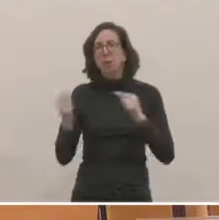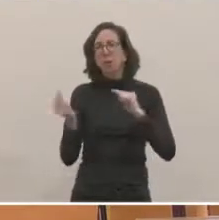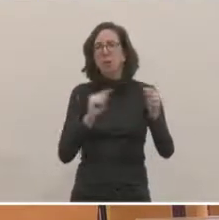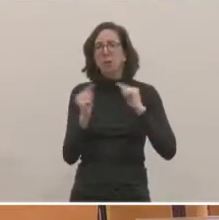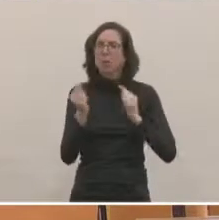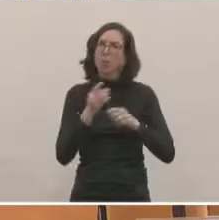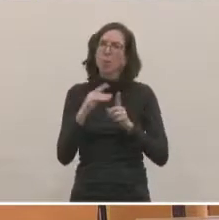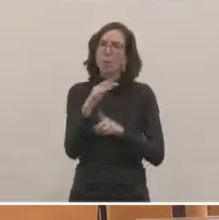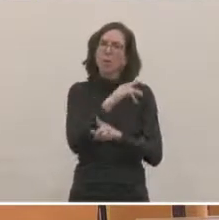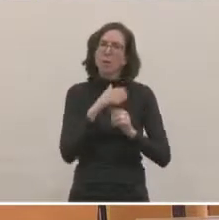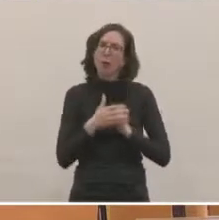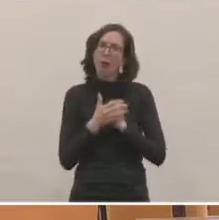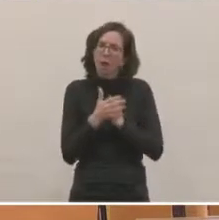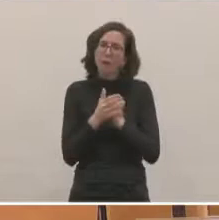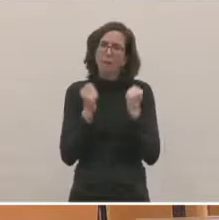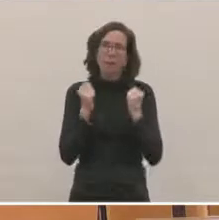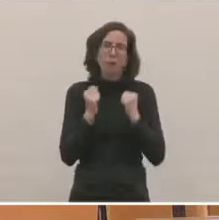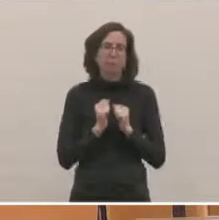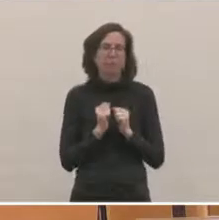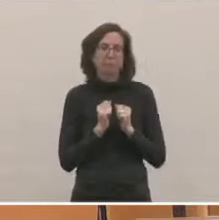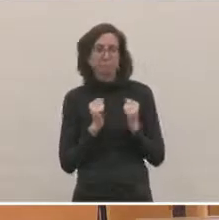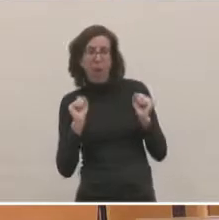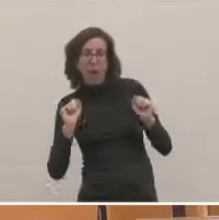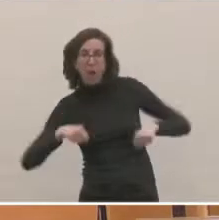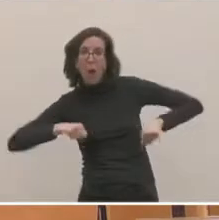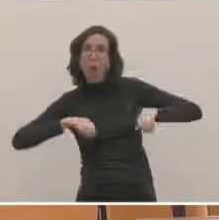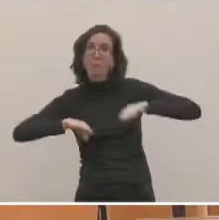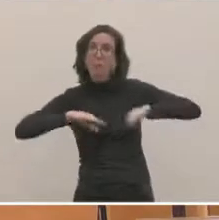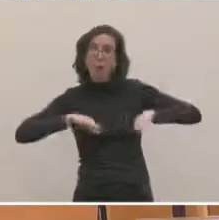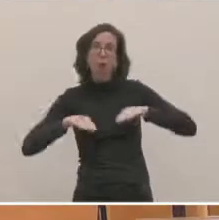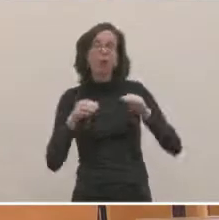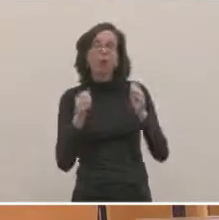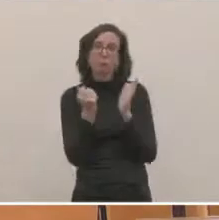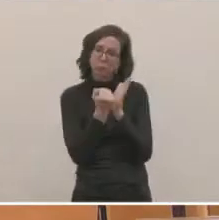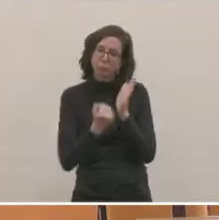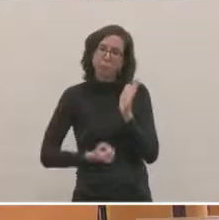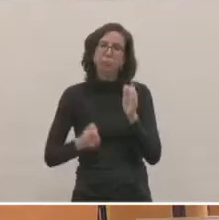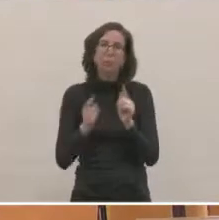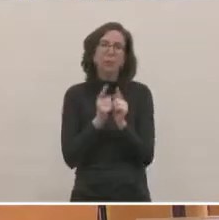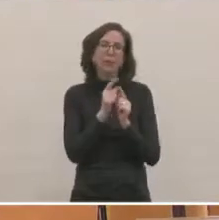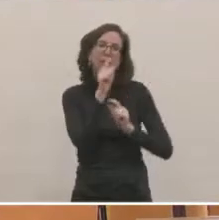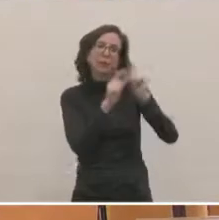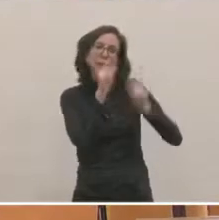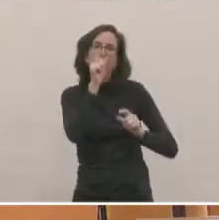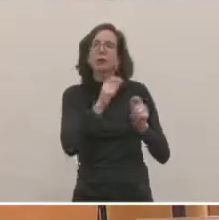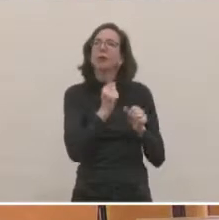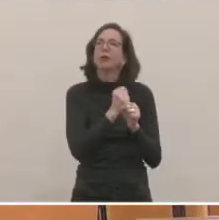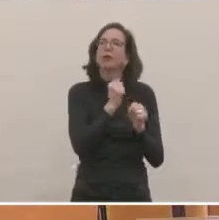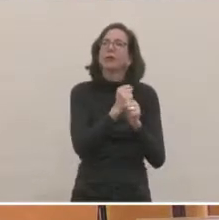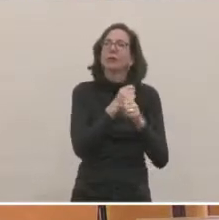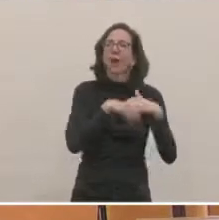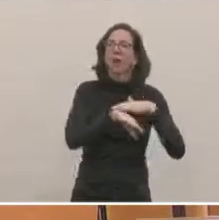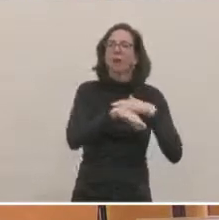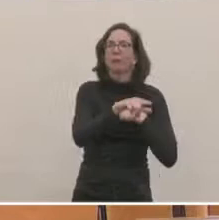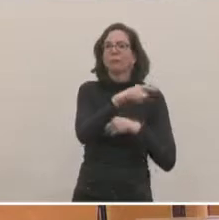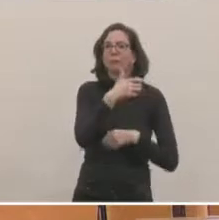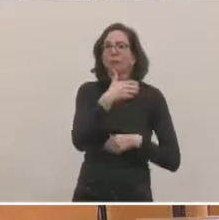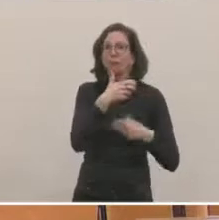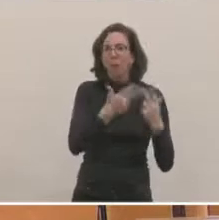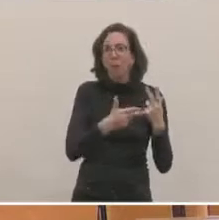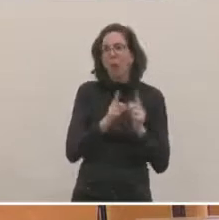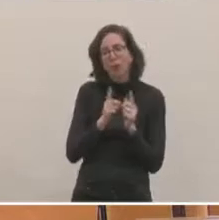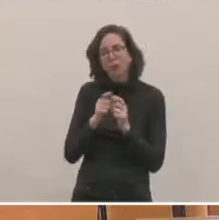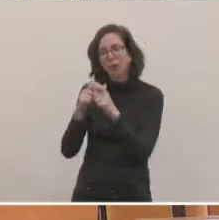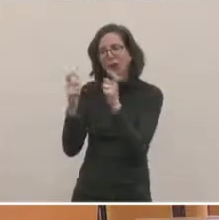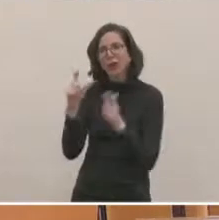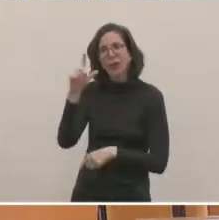Ce travail a abouti à des accords de méthode autant au niveau du personnel de la métropole qu'au niveau du personnel de la